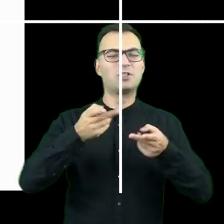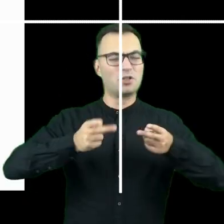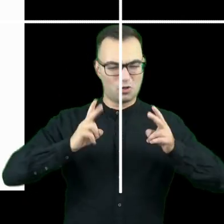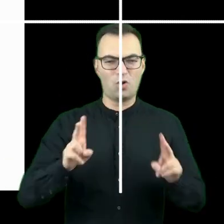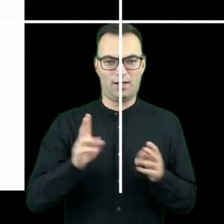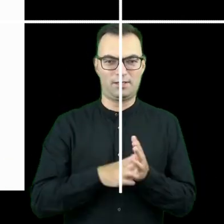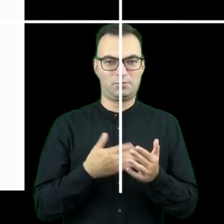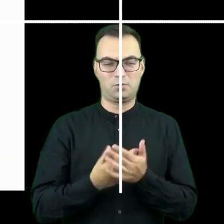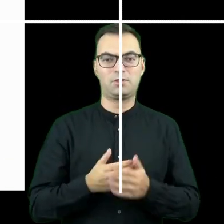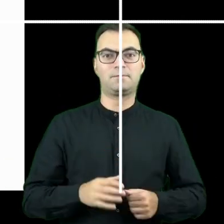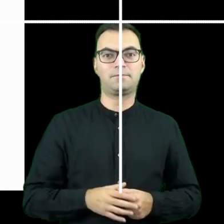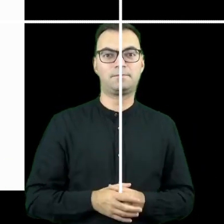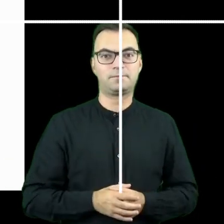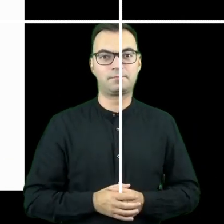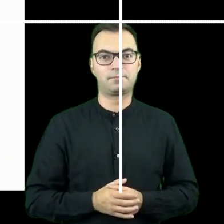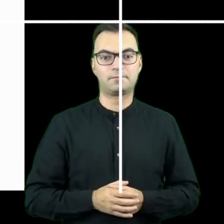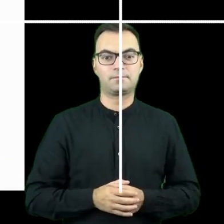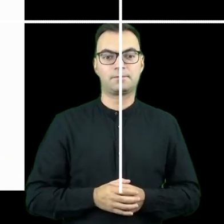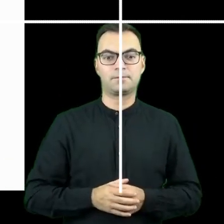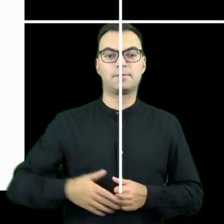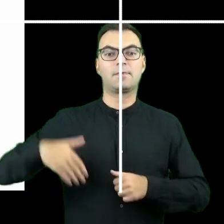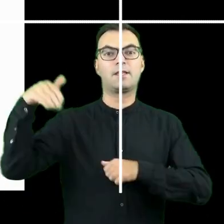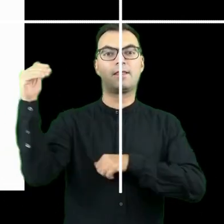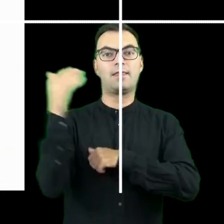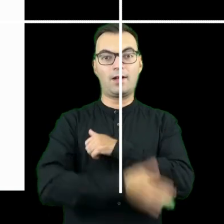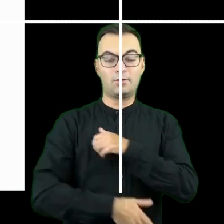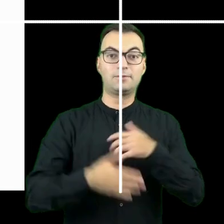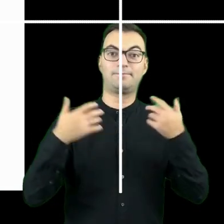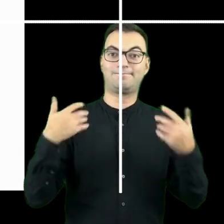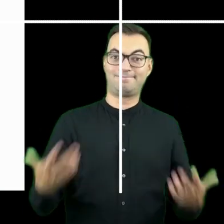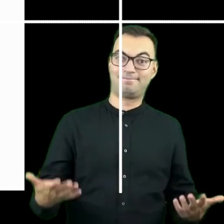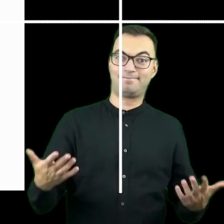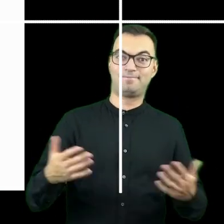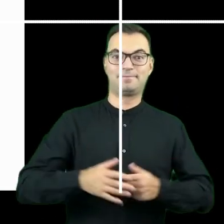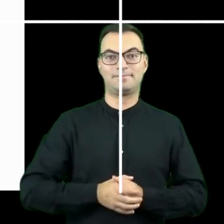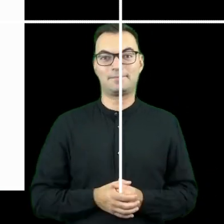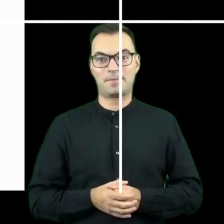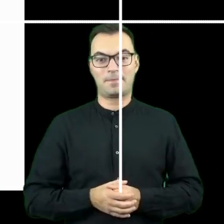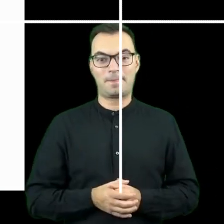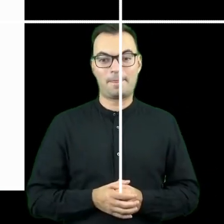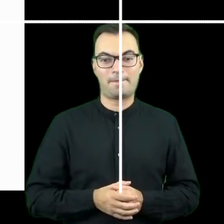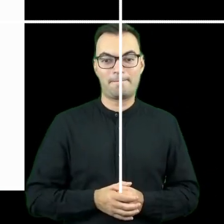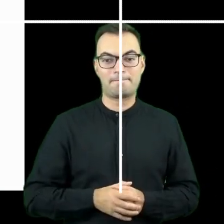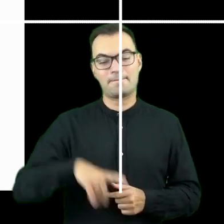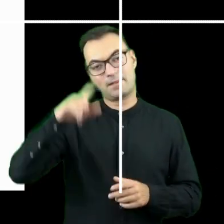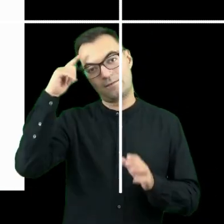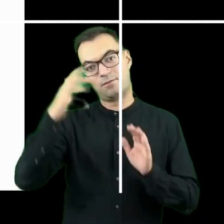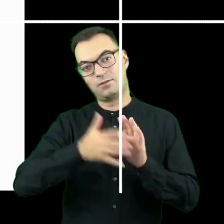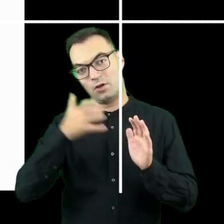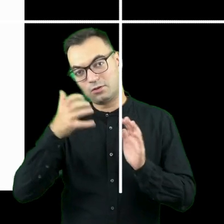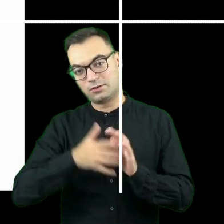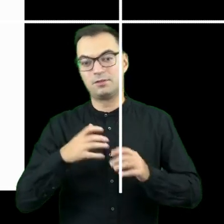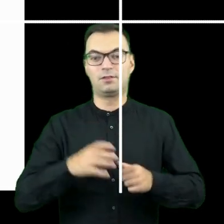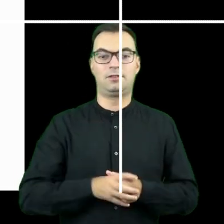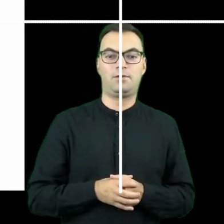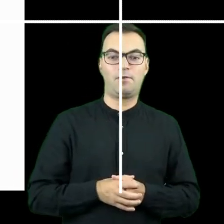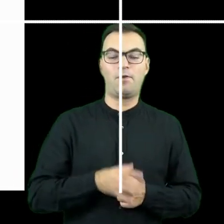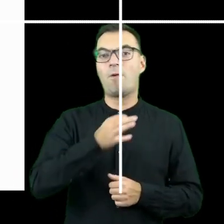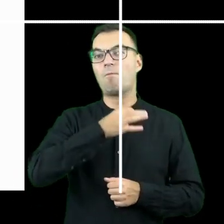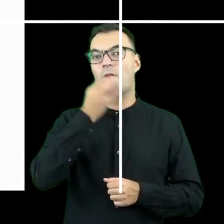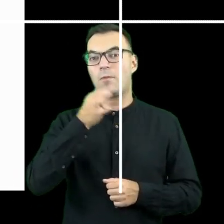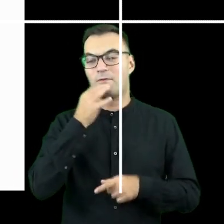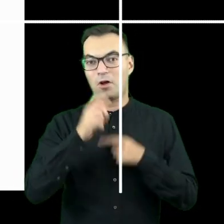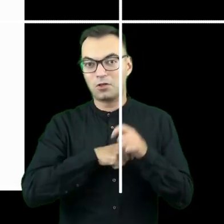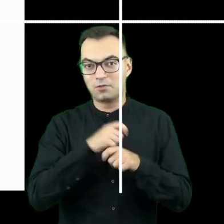przykładach. I na koniec znowu jest ten krok wyciągania wniosków, udoskonalania